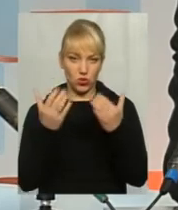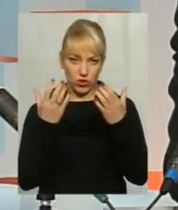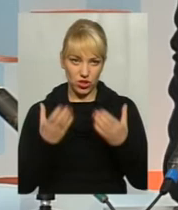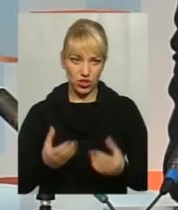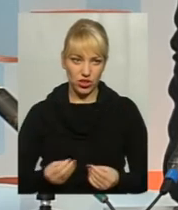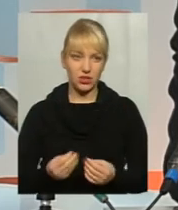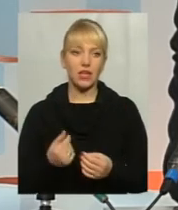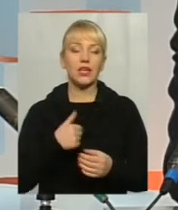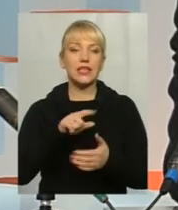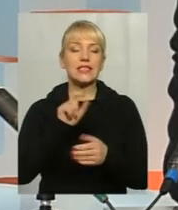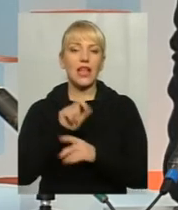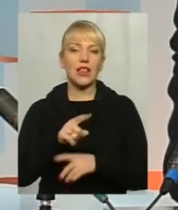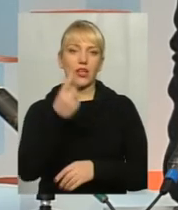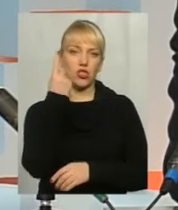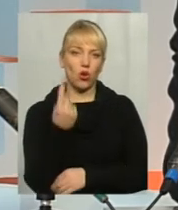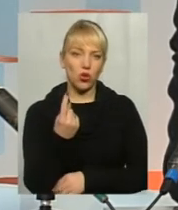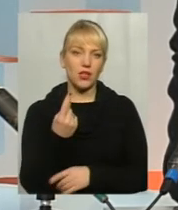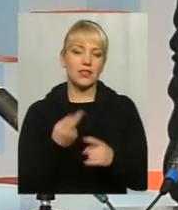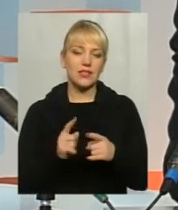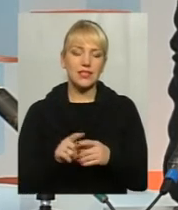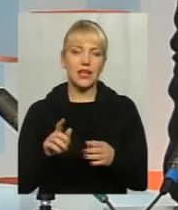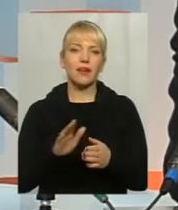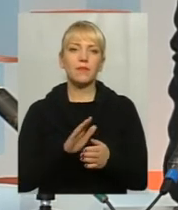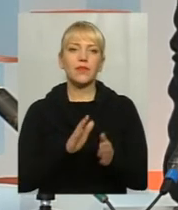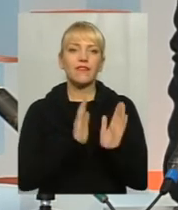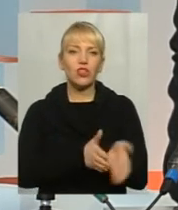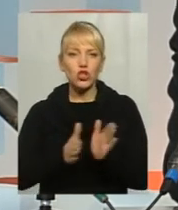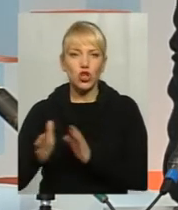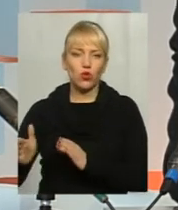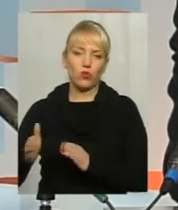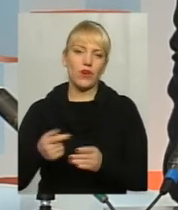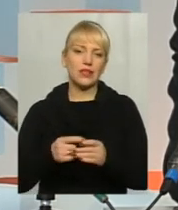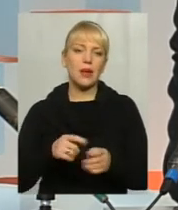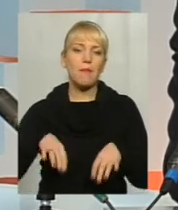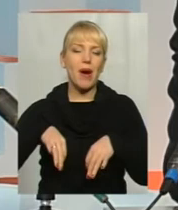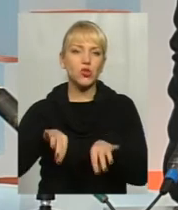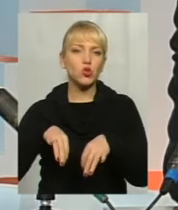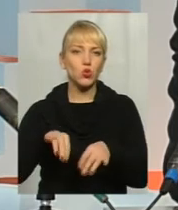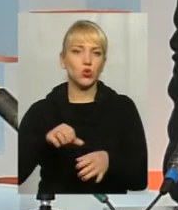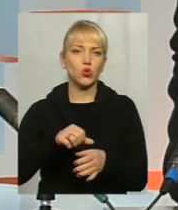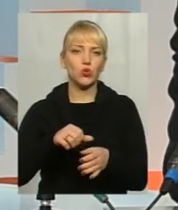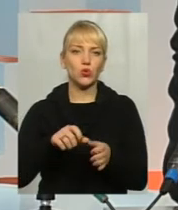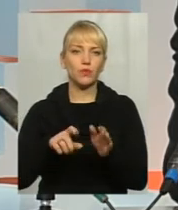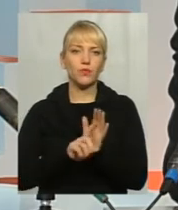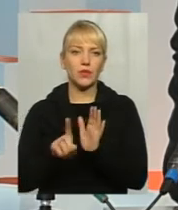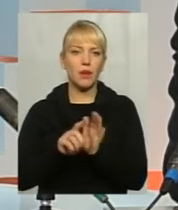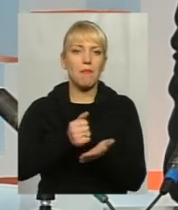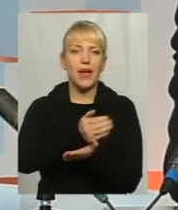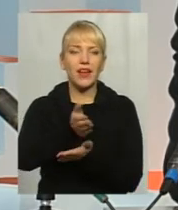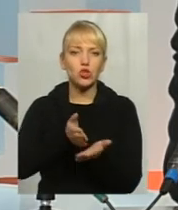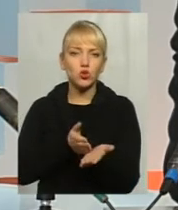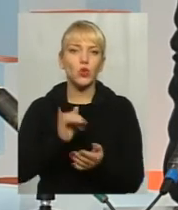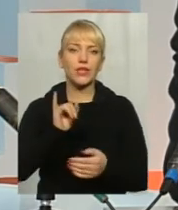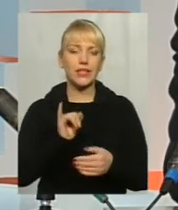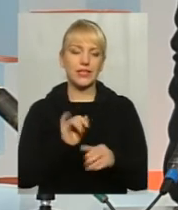задача тільки одна – відшліфувати маршрутну мережу і зобов